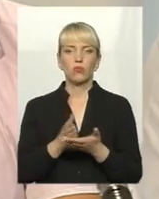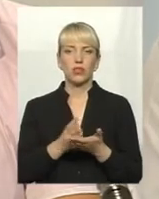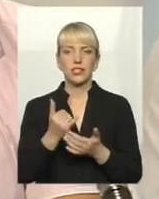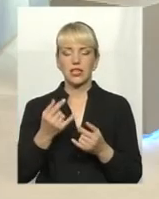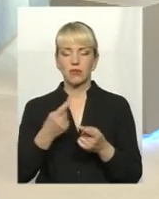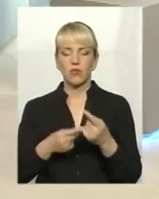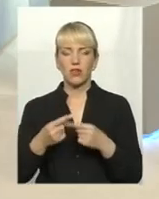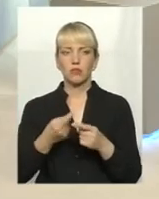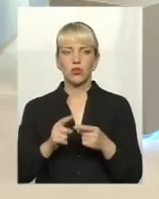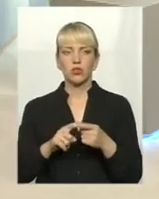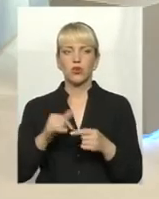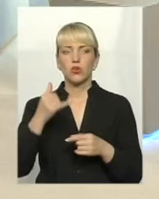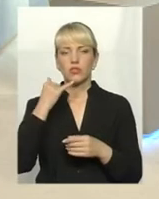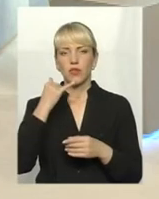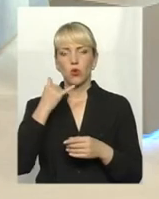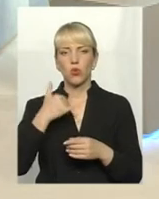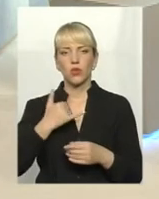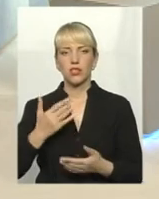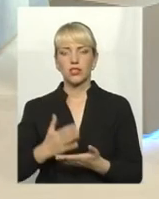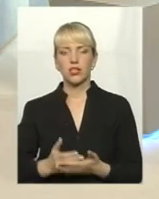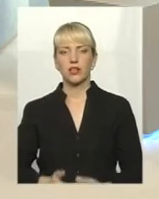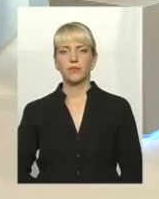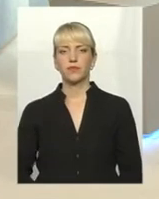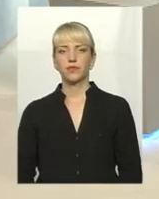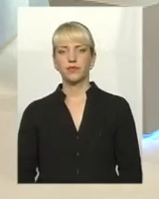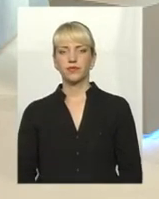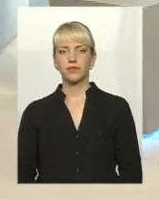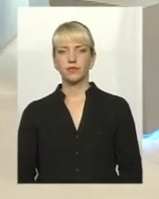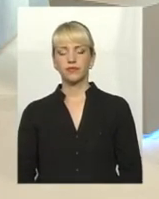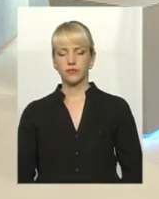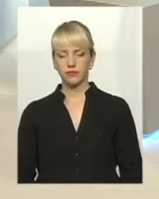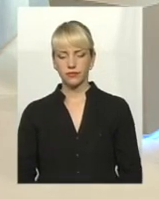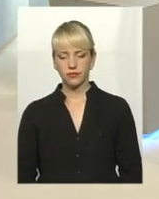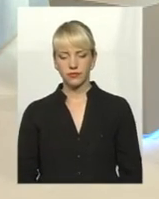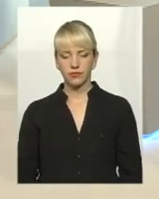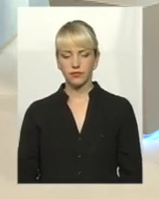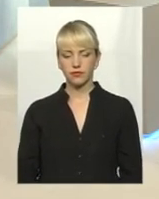повернемось. Дякую. У нас є дзвінок в студію. Хочемо вас почути. Доброго дня. Алло.